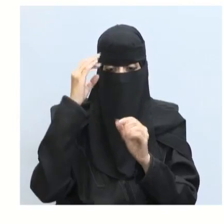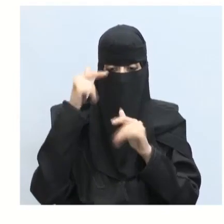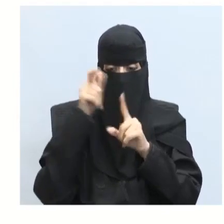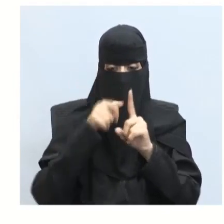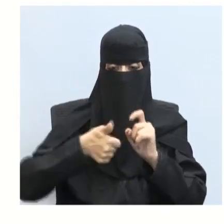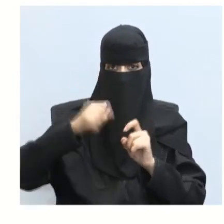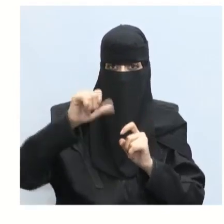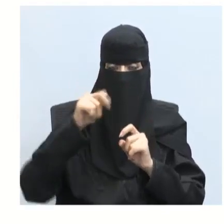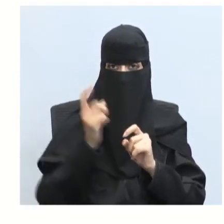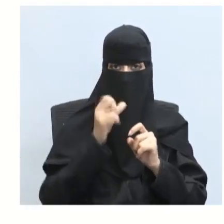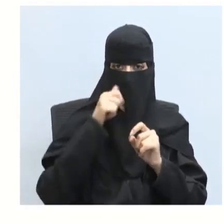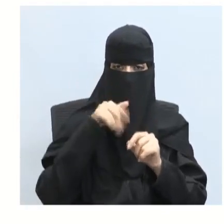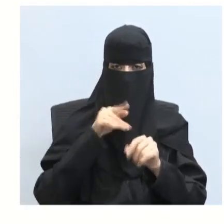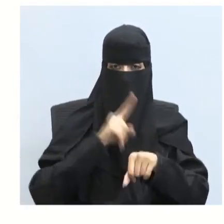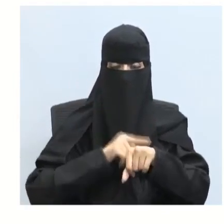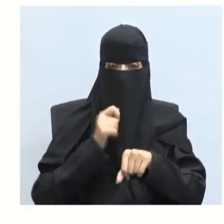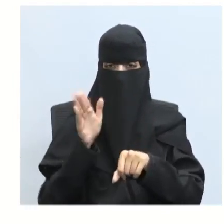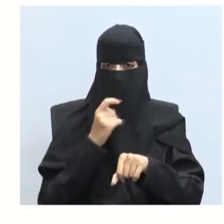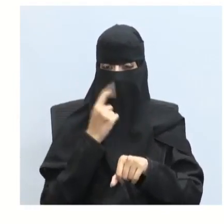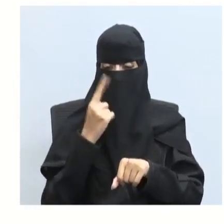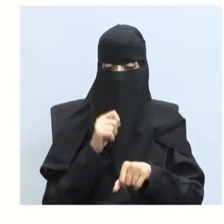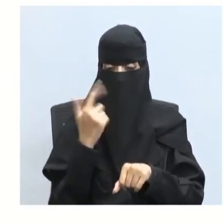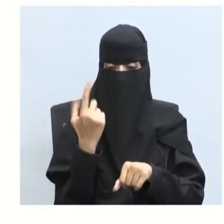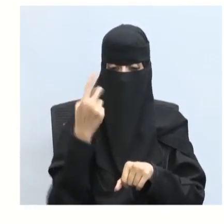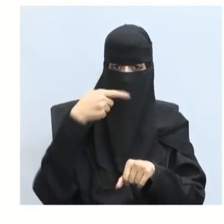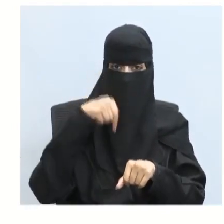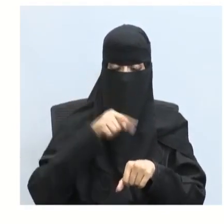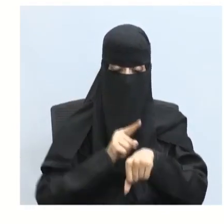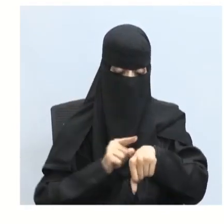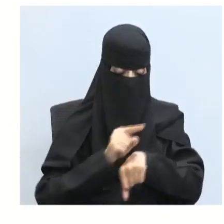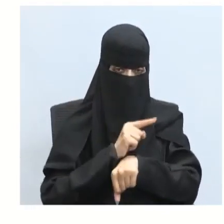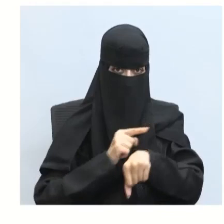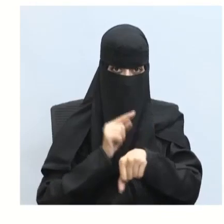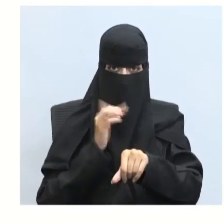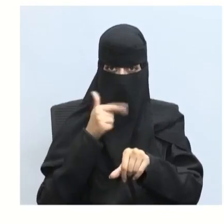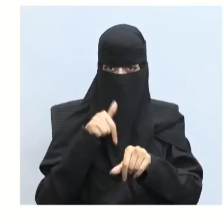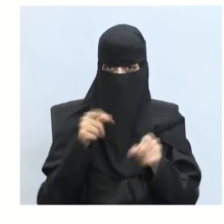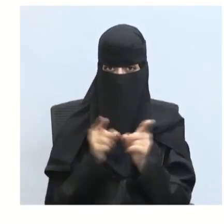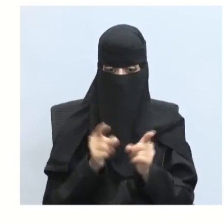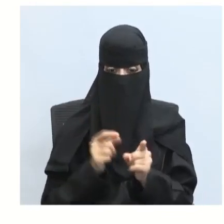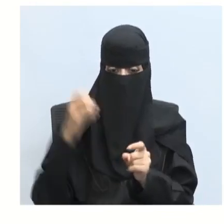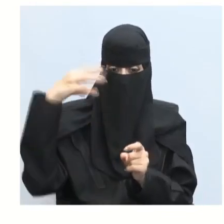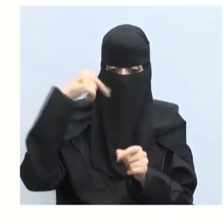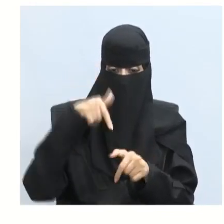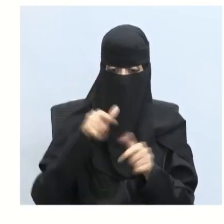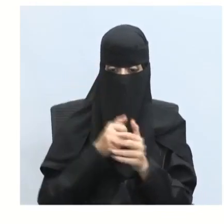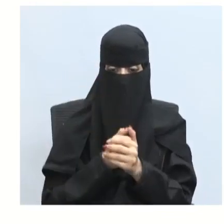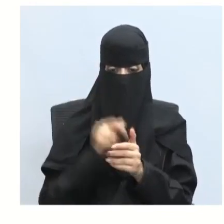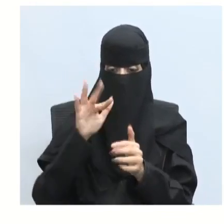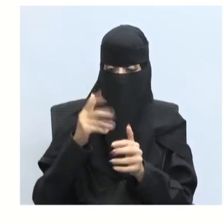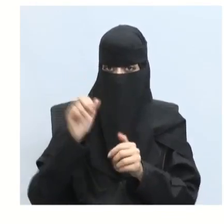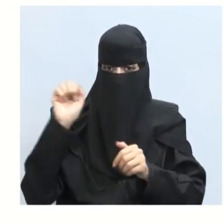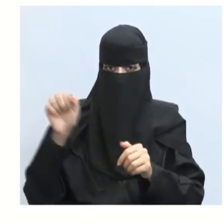رومار في القرن السابع عشر الزمن الدوري لماذا؟ لتحديد مسار الضوء هل لقمر أبولو أو